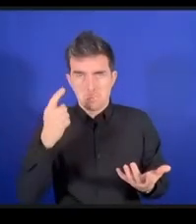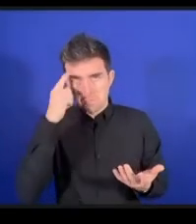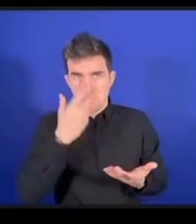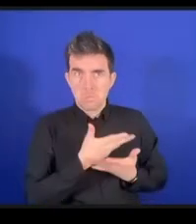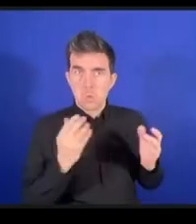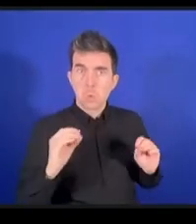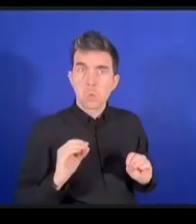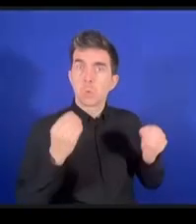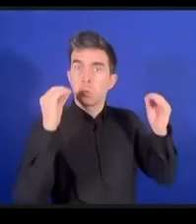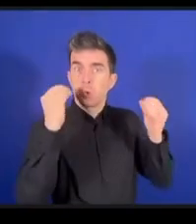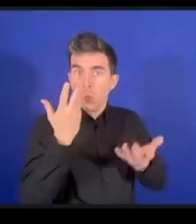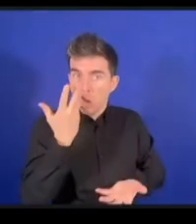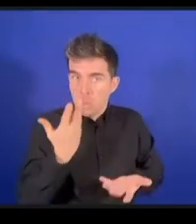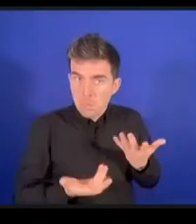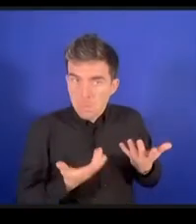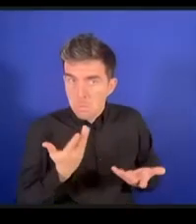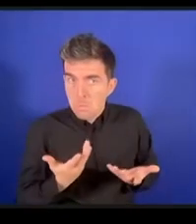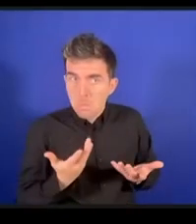ありがとうございます